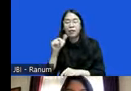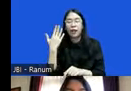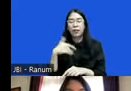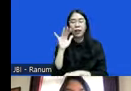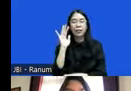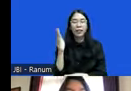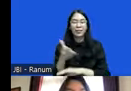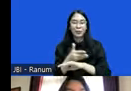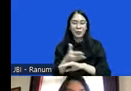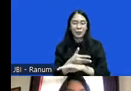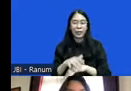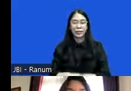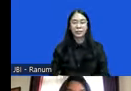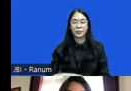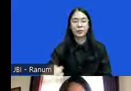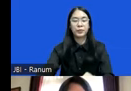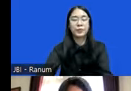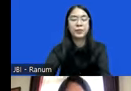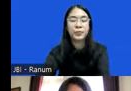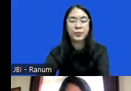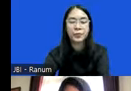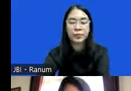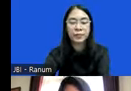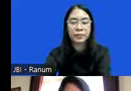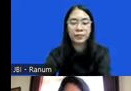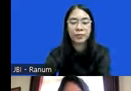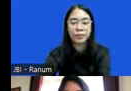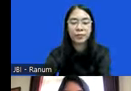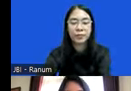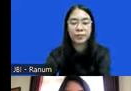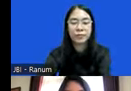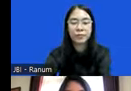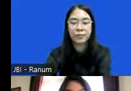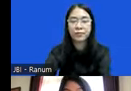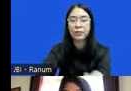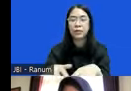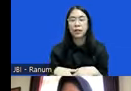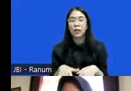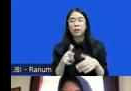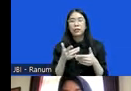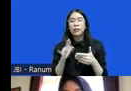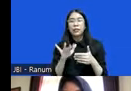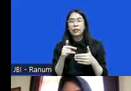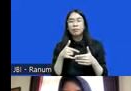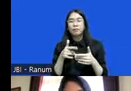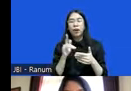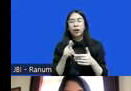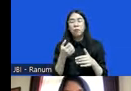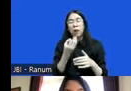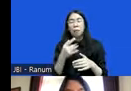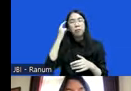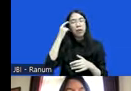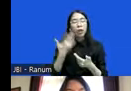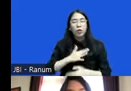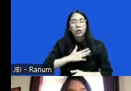sebelumnya tapi izinkan saya untuk kemudian menyampaikan beberapa pikiran gitu ya dan kegelisahan tadi yang sudah kita